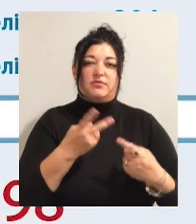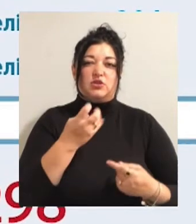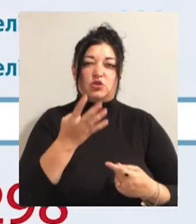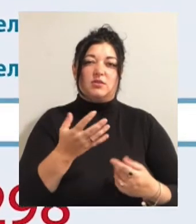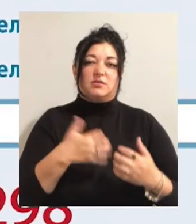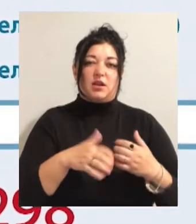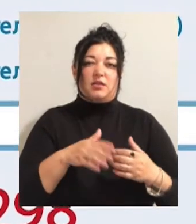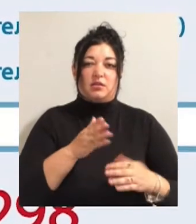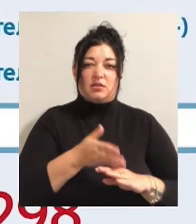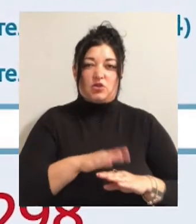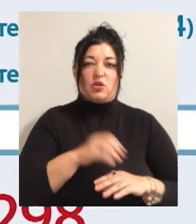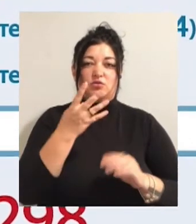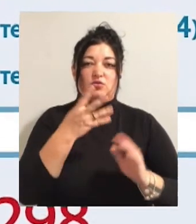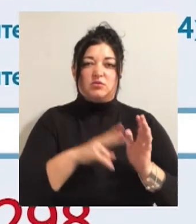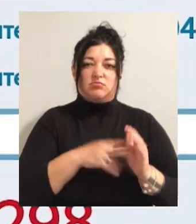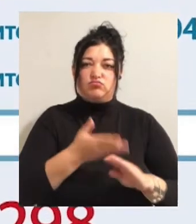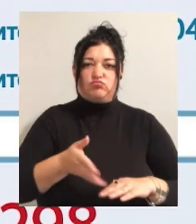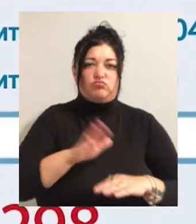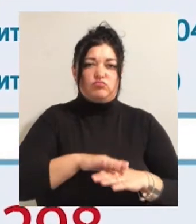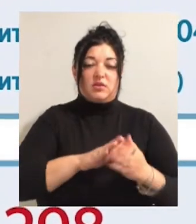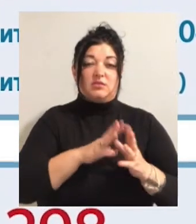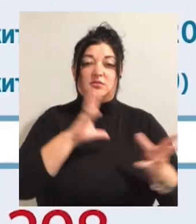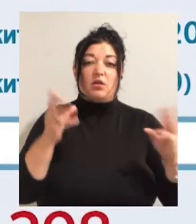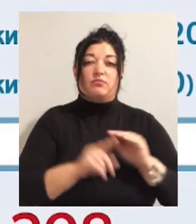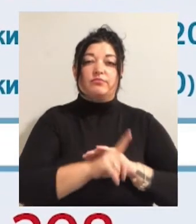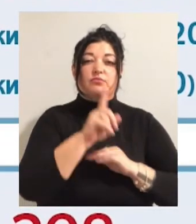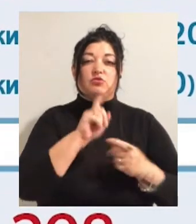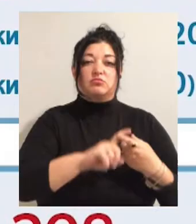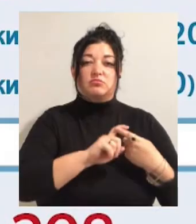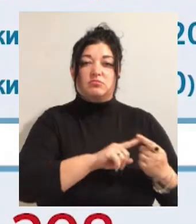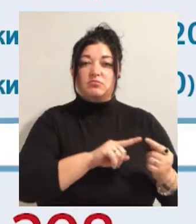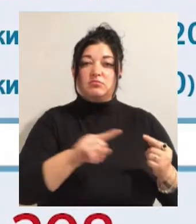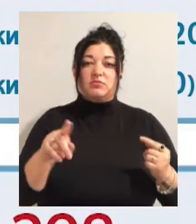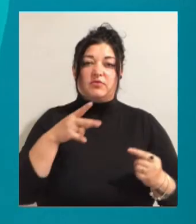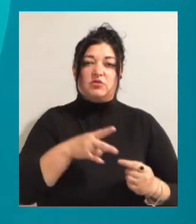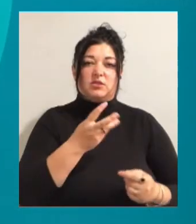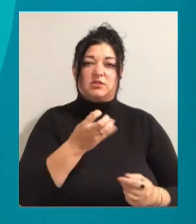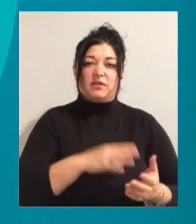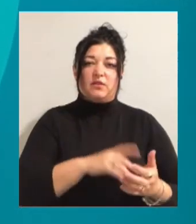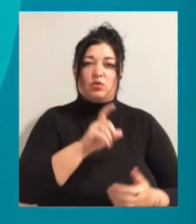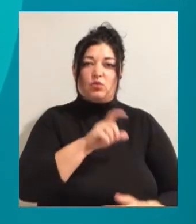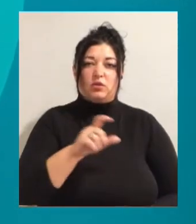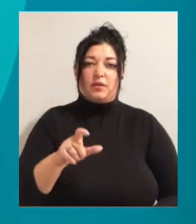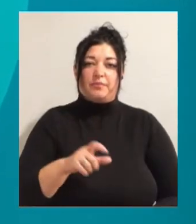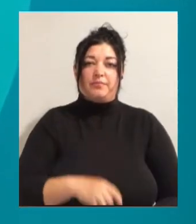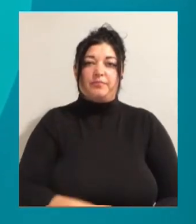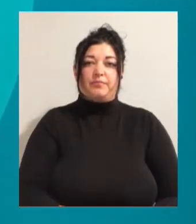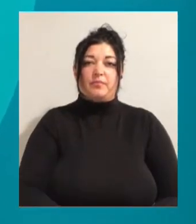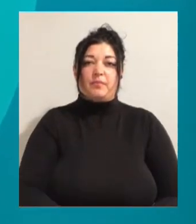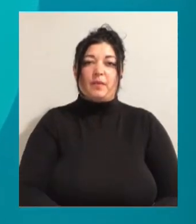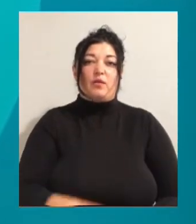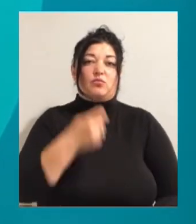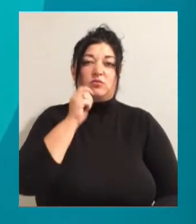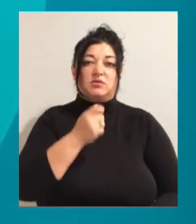стані. Згалом від початку пандемії на Одесьчині захворіли 8039 людей. В Україні минулої доби знову